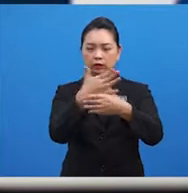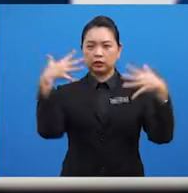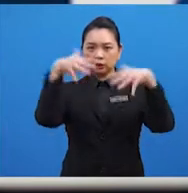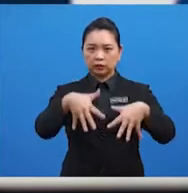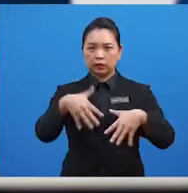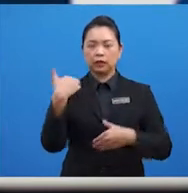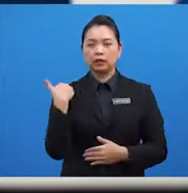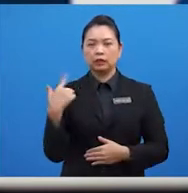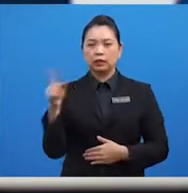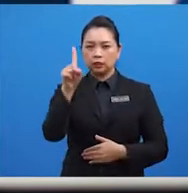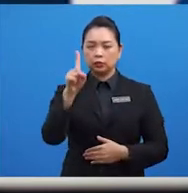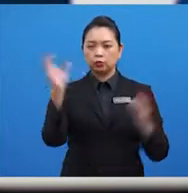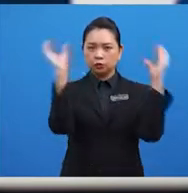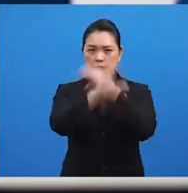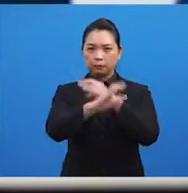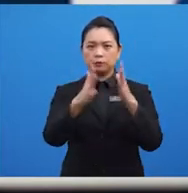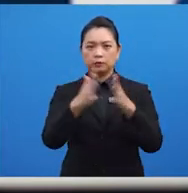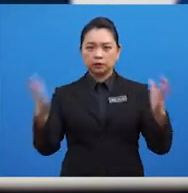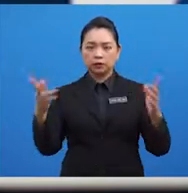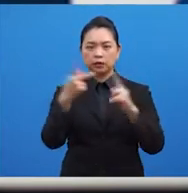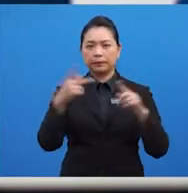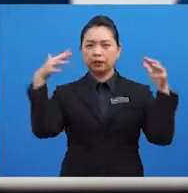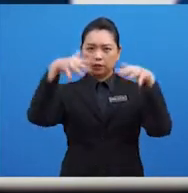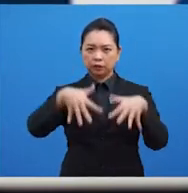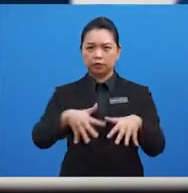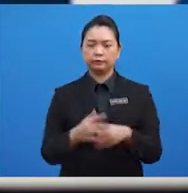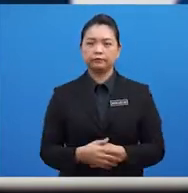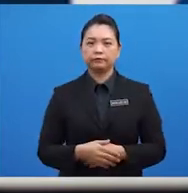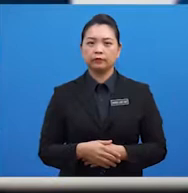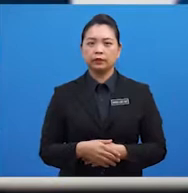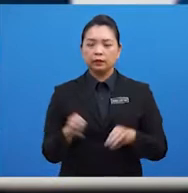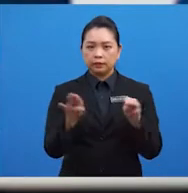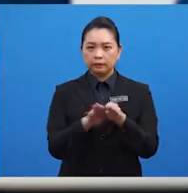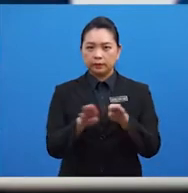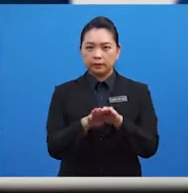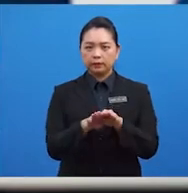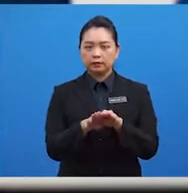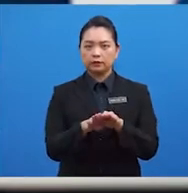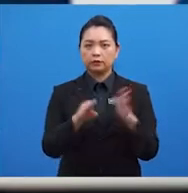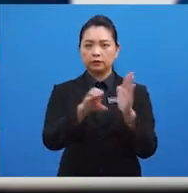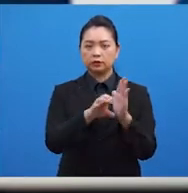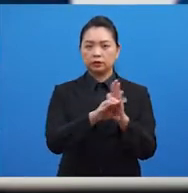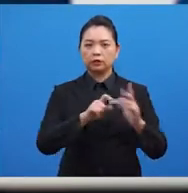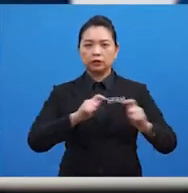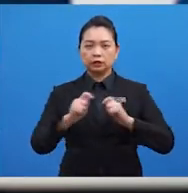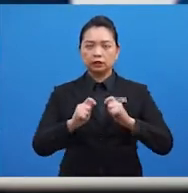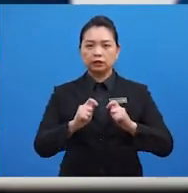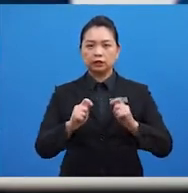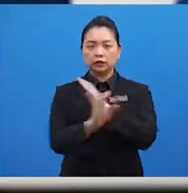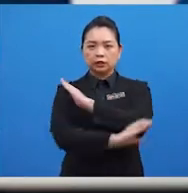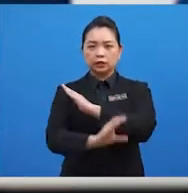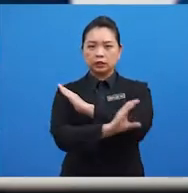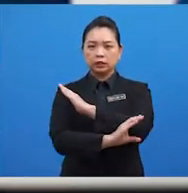merupakan satu cabaran besar kepada ASEAN. Sebagai contoh, tindakan negara